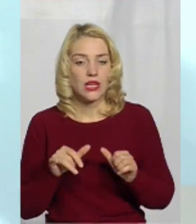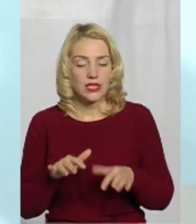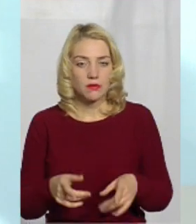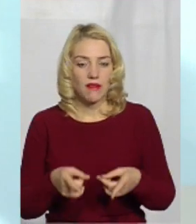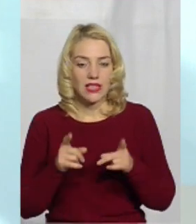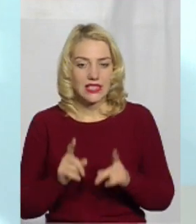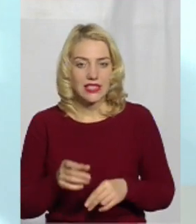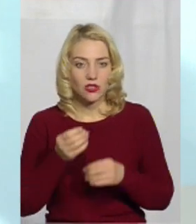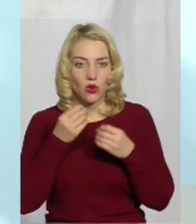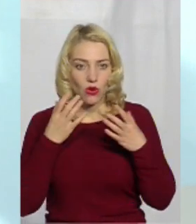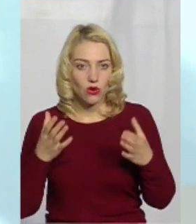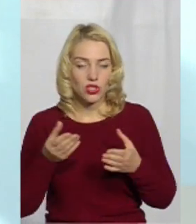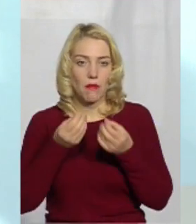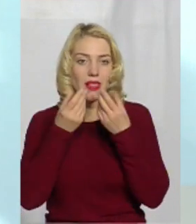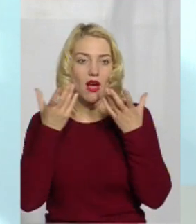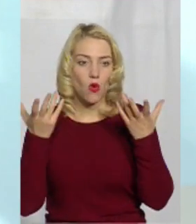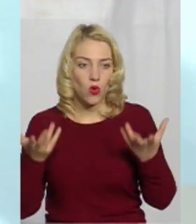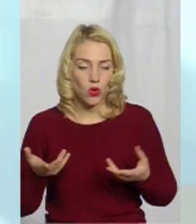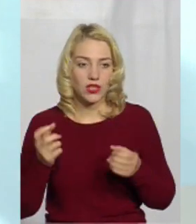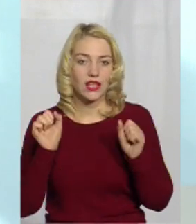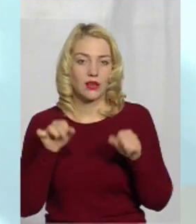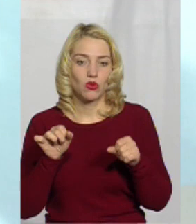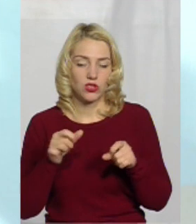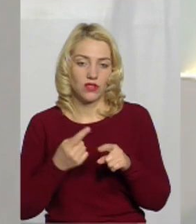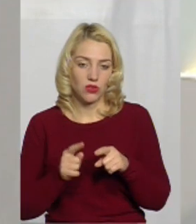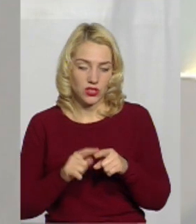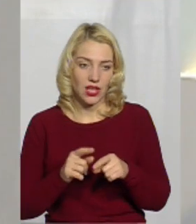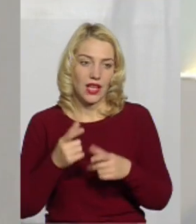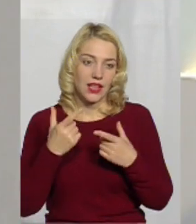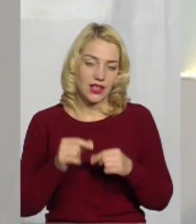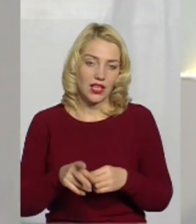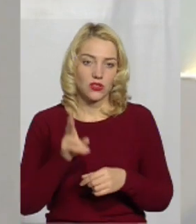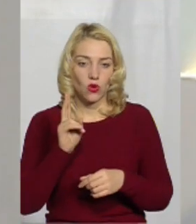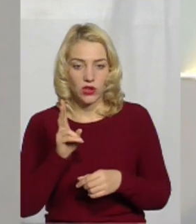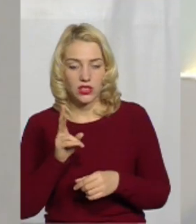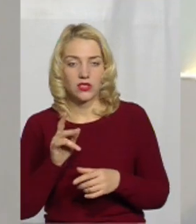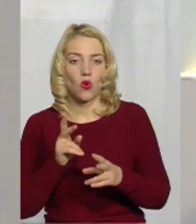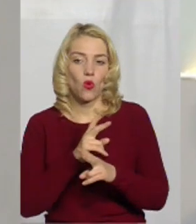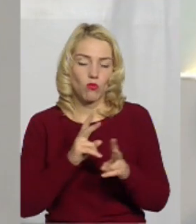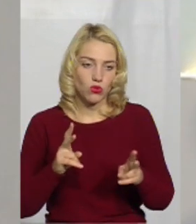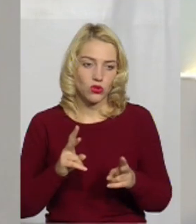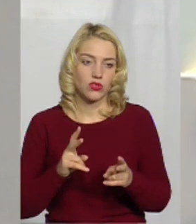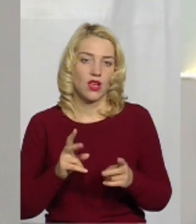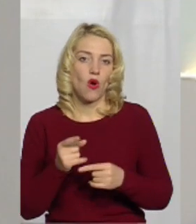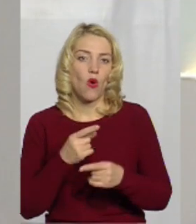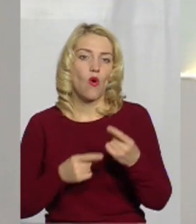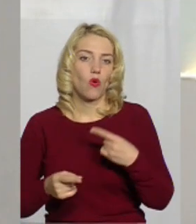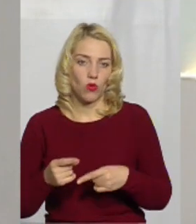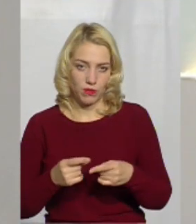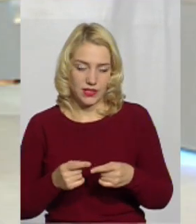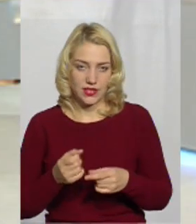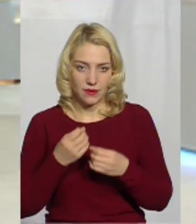дійсно хороша, благородна, і можливо це десь колись комусь окупиться. А зараз є якісь